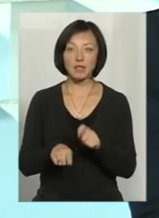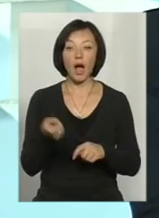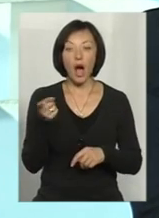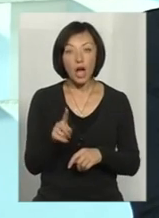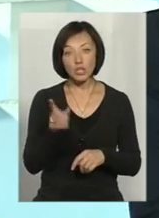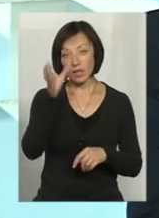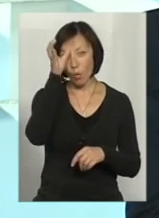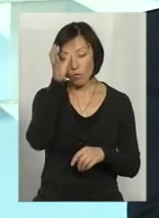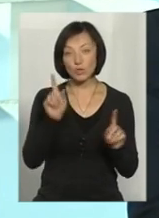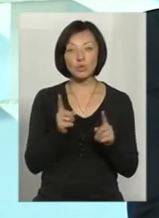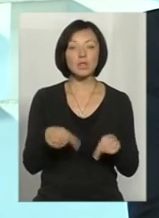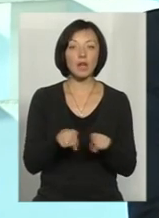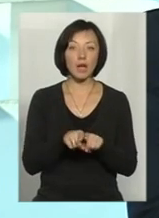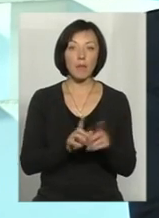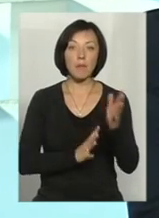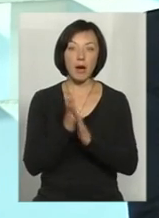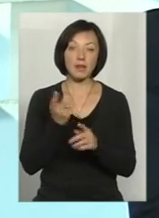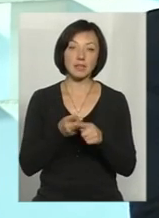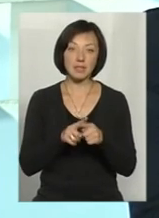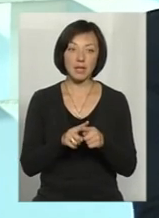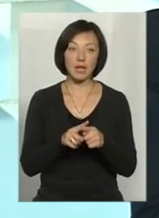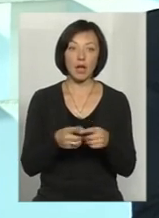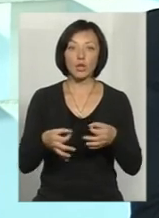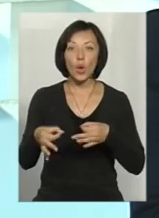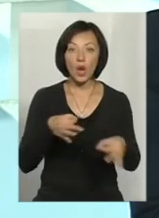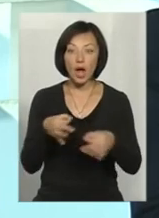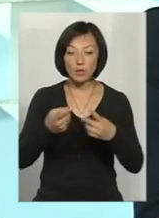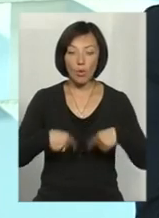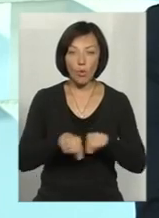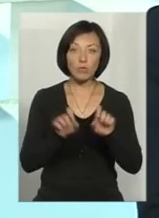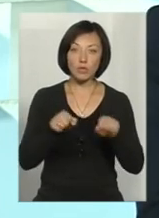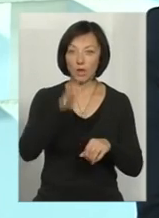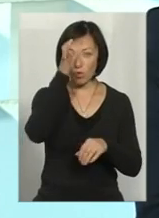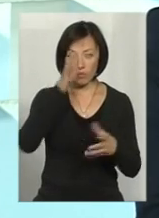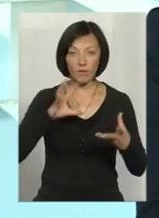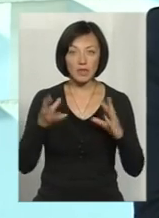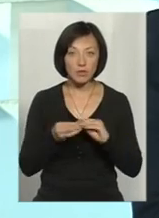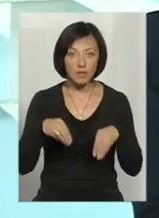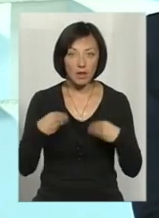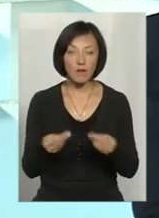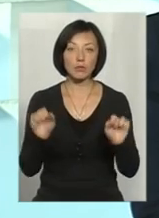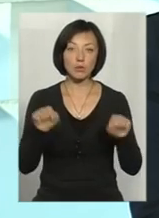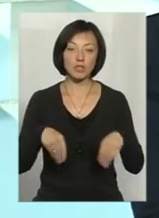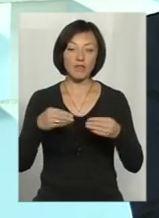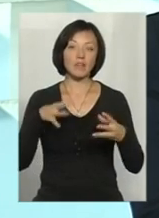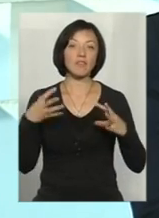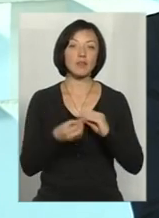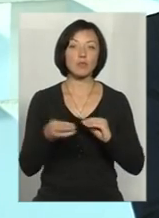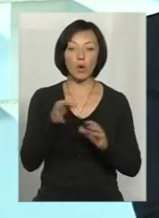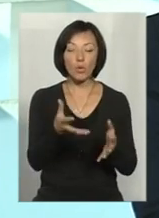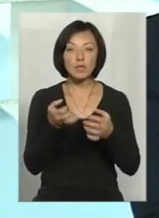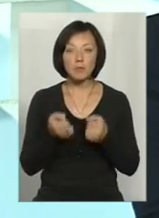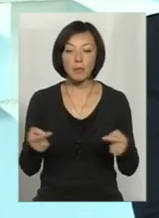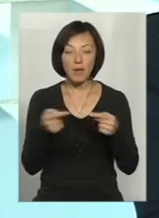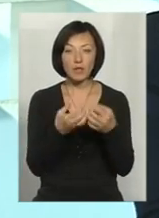науковці, що таке взагалі парк? Це такі, до речі, органи, які можуть якісь наукові висновки давати. Може давати висновки при отриманні